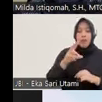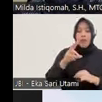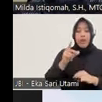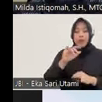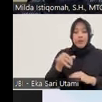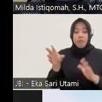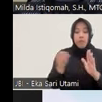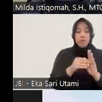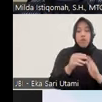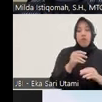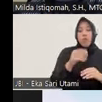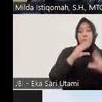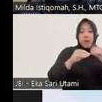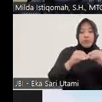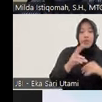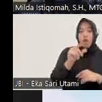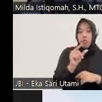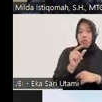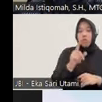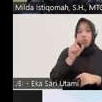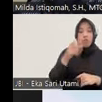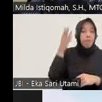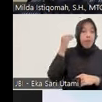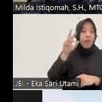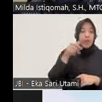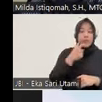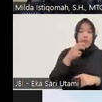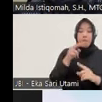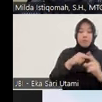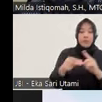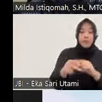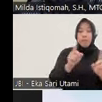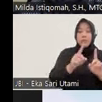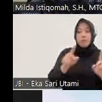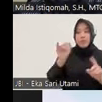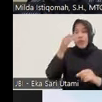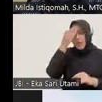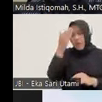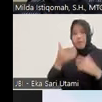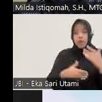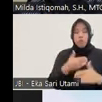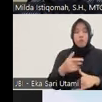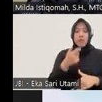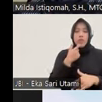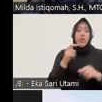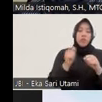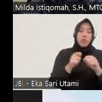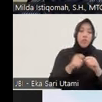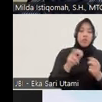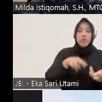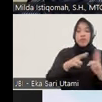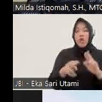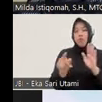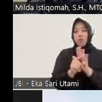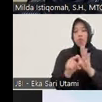nah mungkin kita juga perlu untuk mendengarkan perspektif dari mereka begitu ya kenapa kemudian ini dibuatkan rancangan